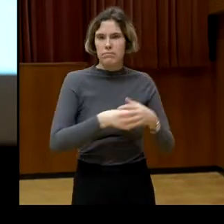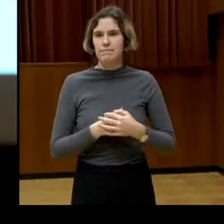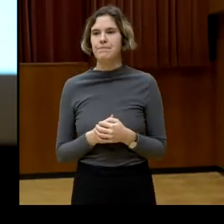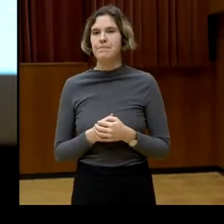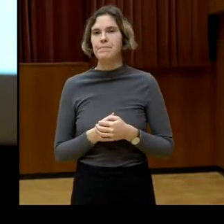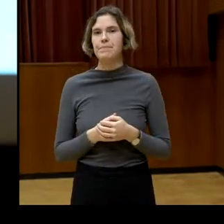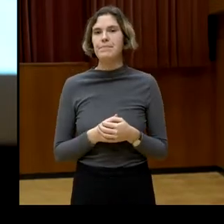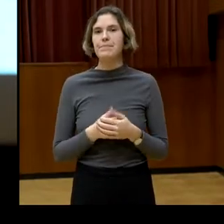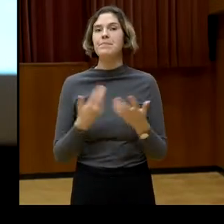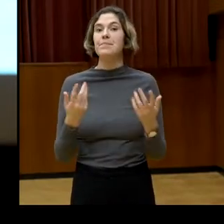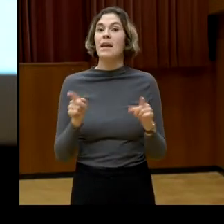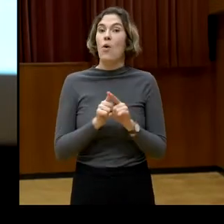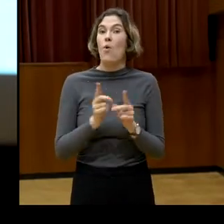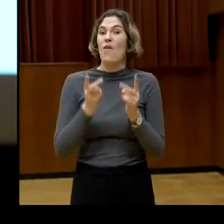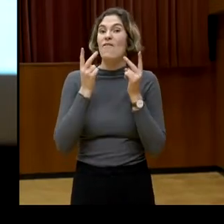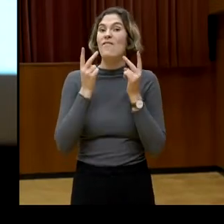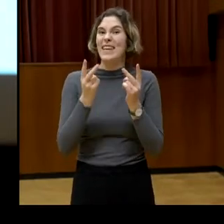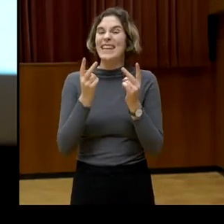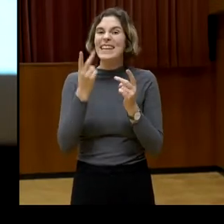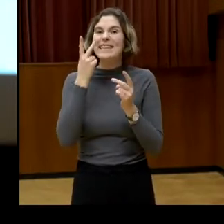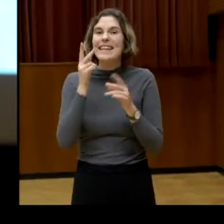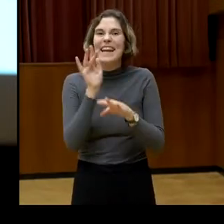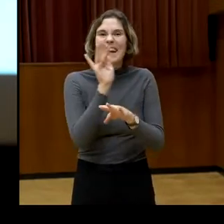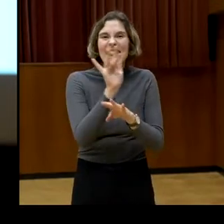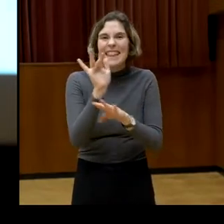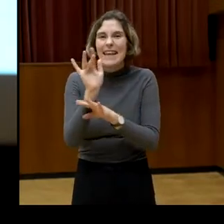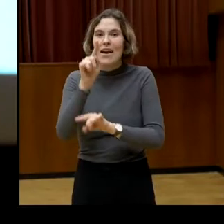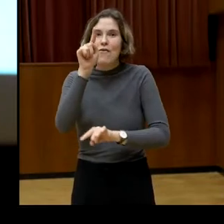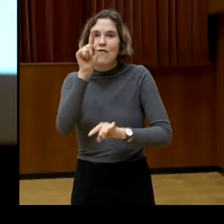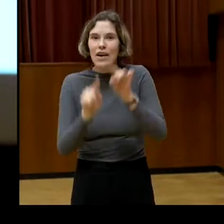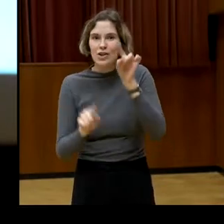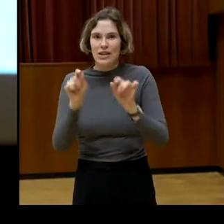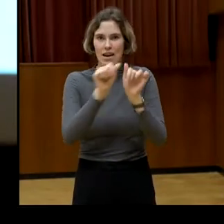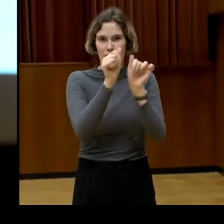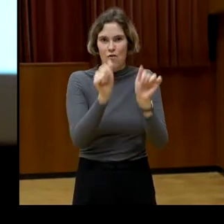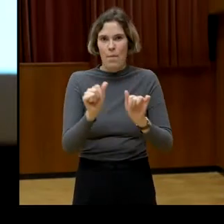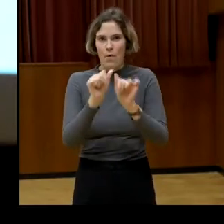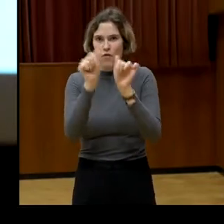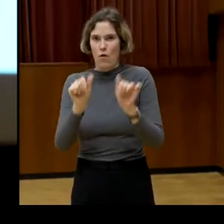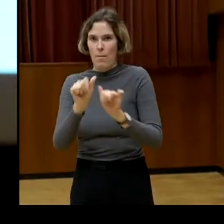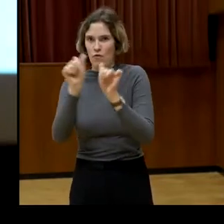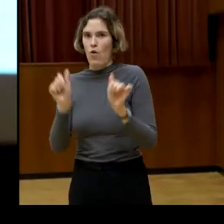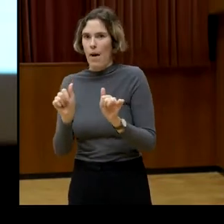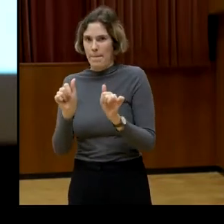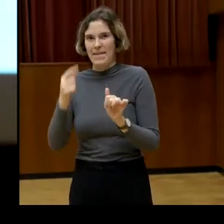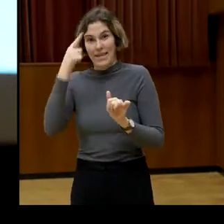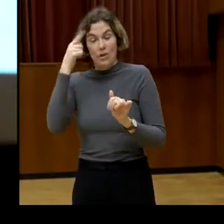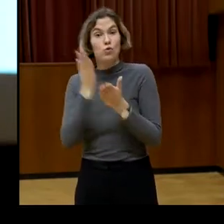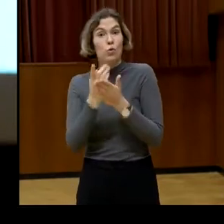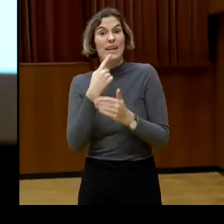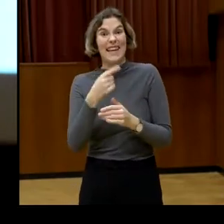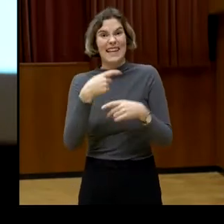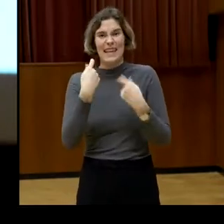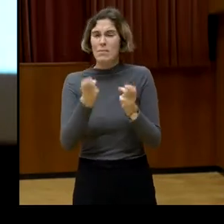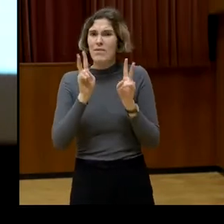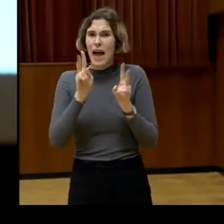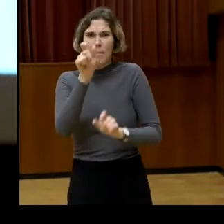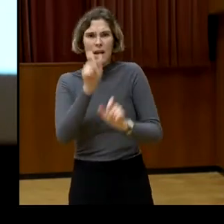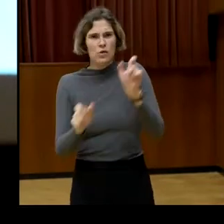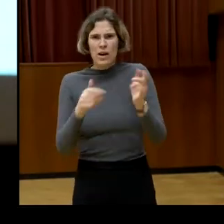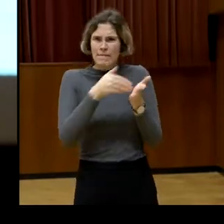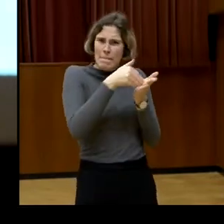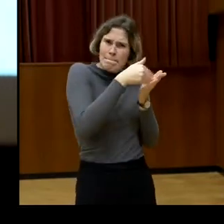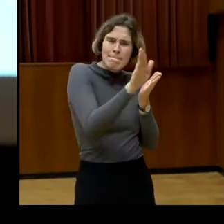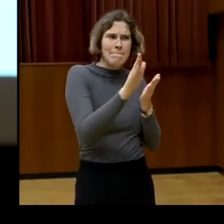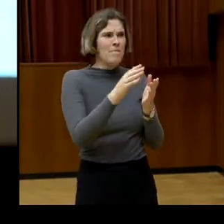Wichtig aber eben auch, dass es unterschiedliche Formen der Kritik gibt. Das es gibt diese kategorische Ablehnung, die sich in einem Teil der Bevölkerung findet, aber darüber hinaus gibt es noch